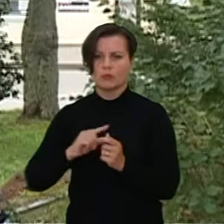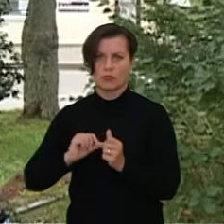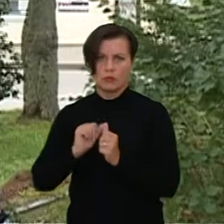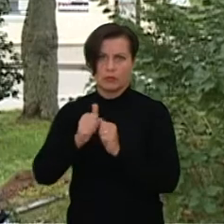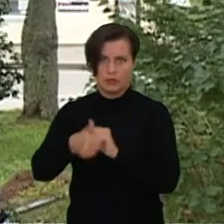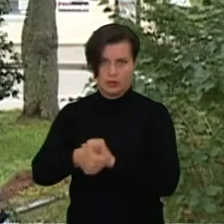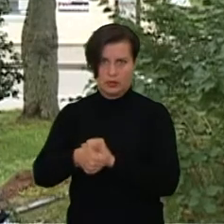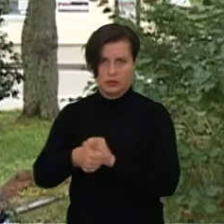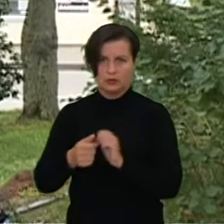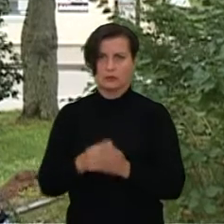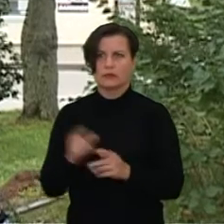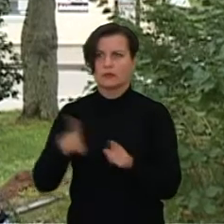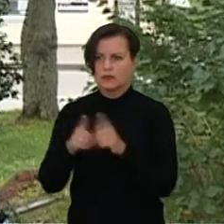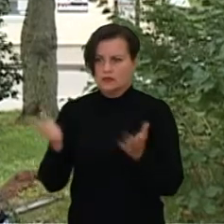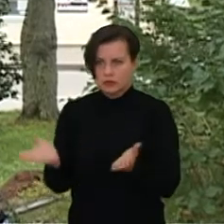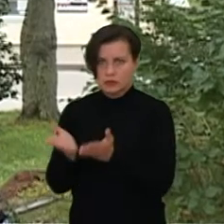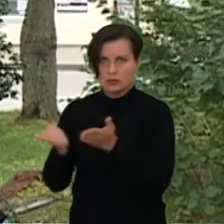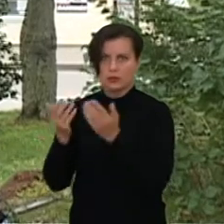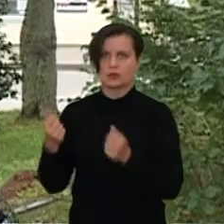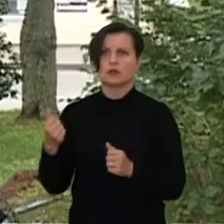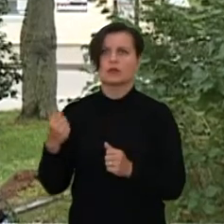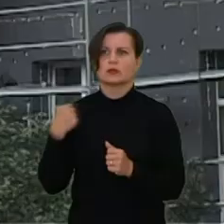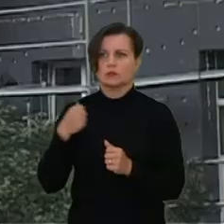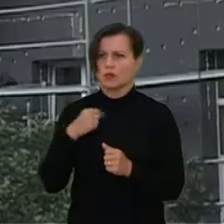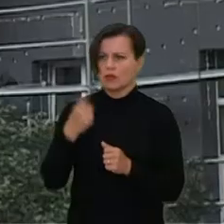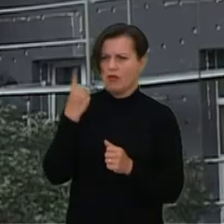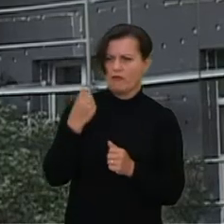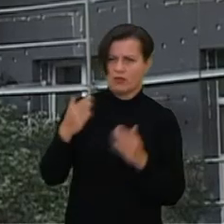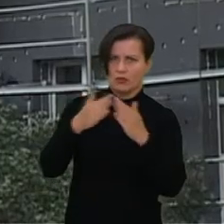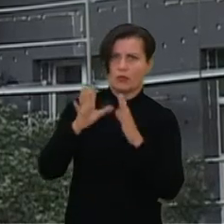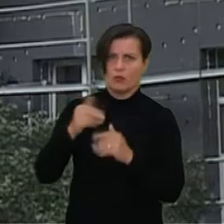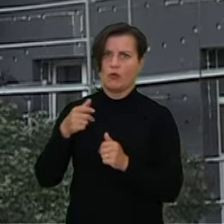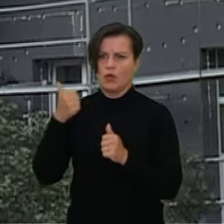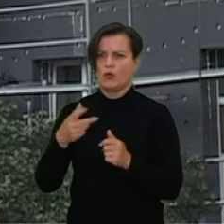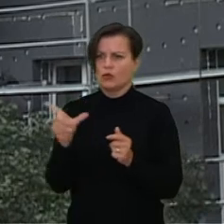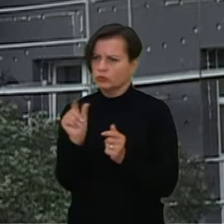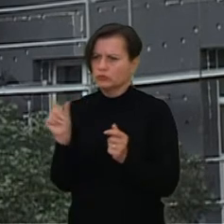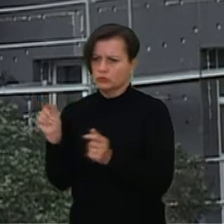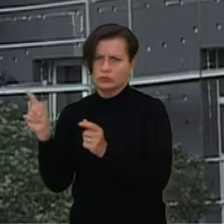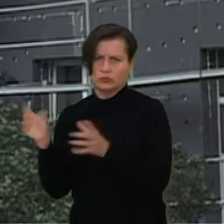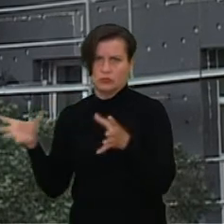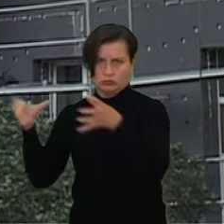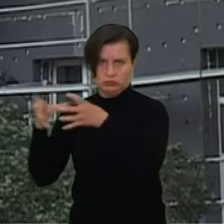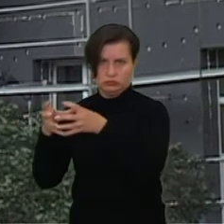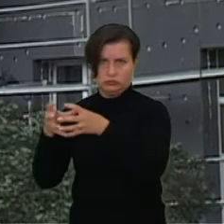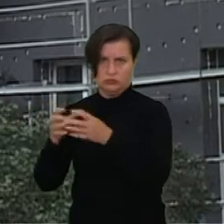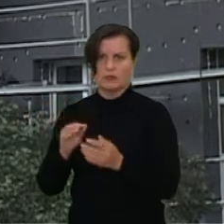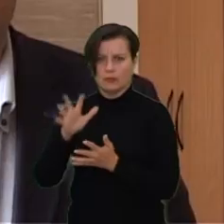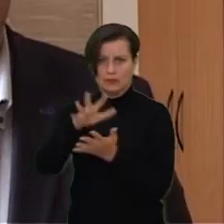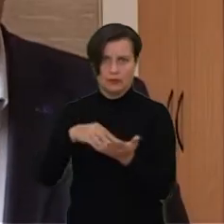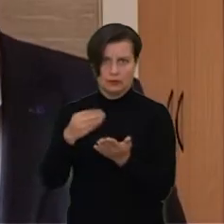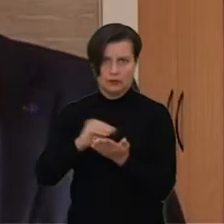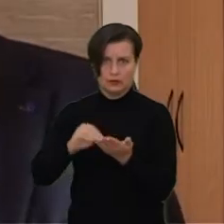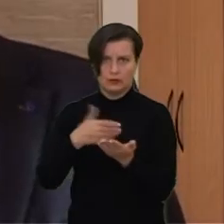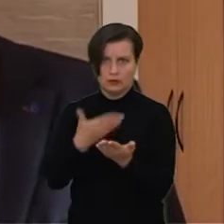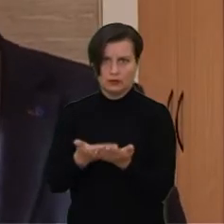tvarka į priekį. Yra skatinama, kad gyventojai ne patys pavieni, bet iš tikrųjų tiesiog kvartalais ir renovuotas saunomas.